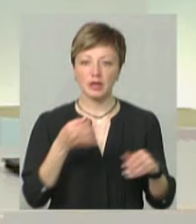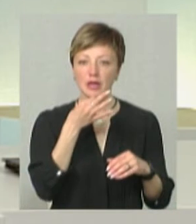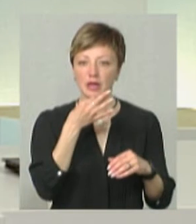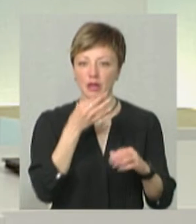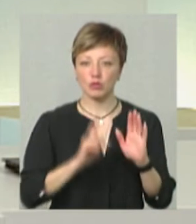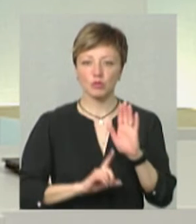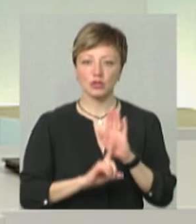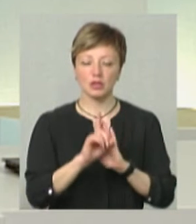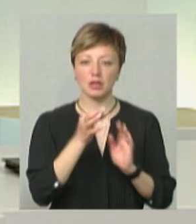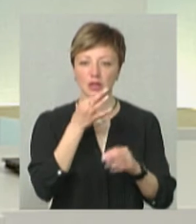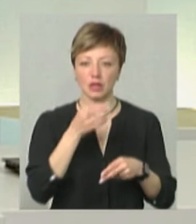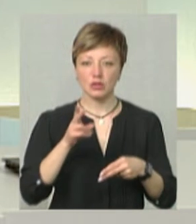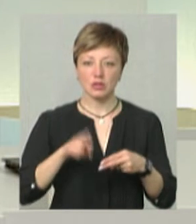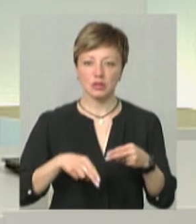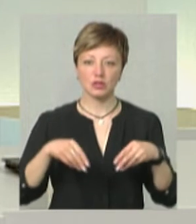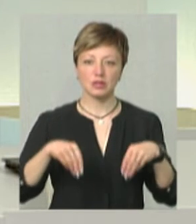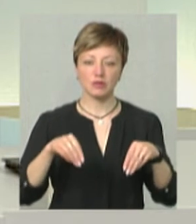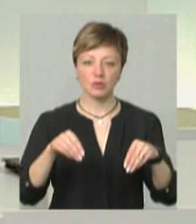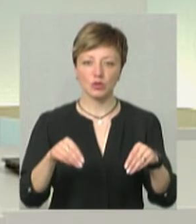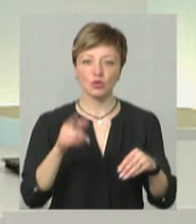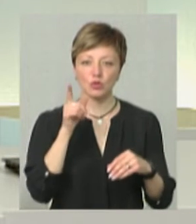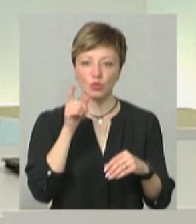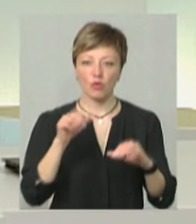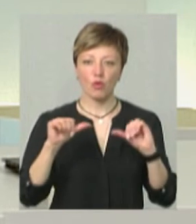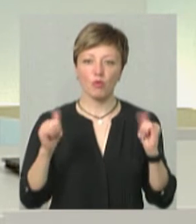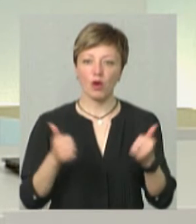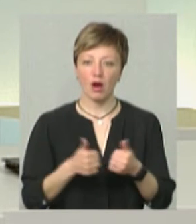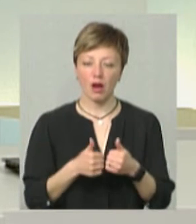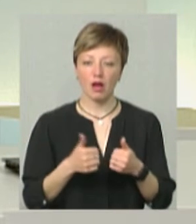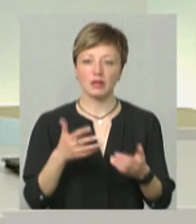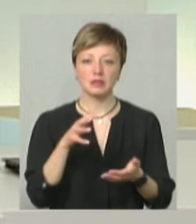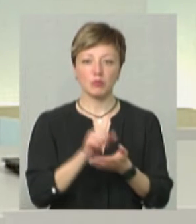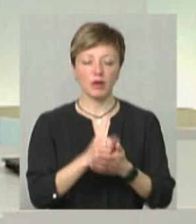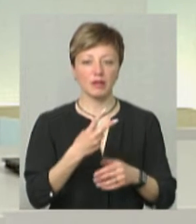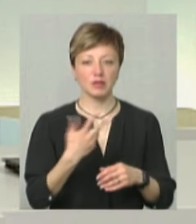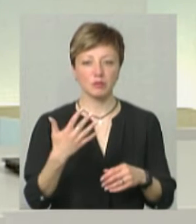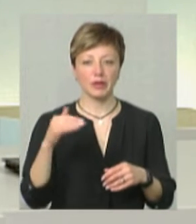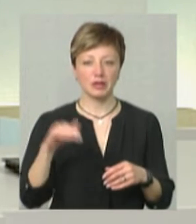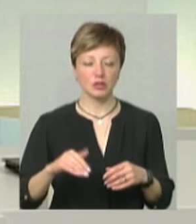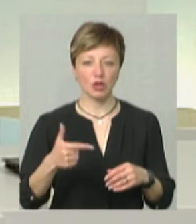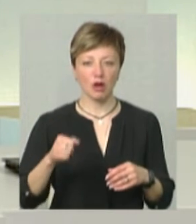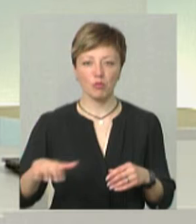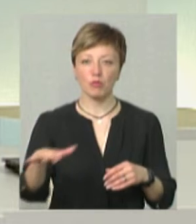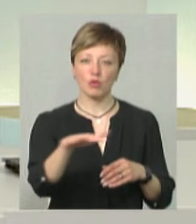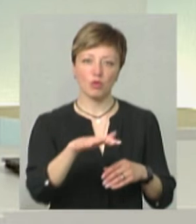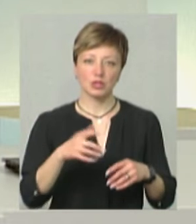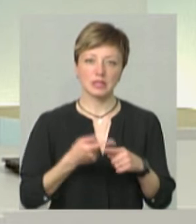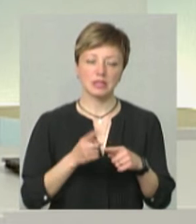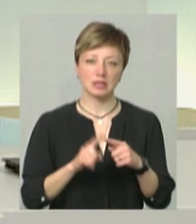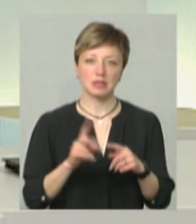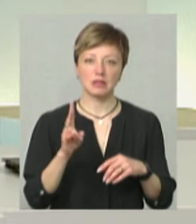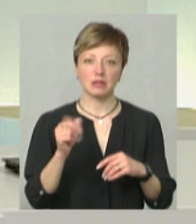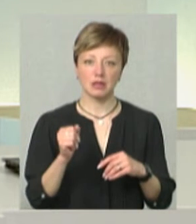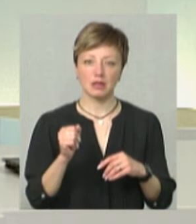почали і рано закінчили сівбут з крового буряка, який займає 25 тисяч гектарів – це практично на